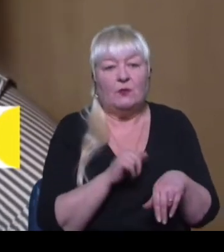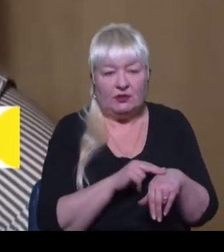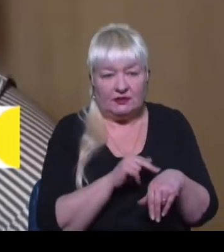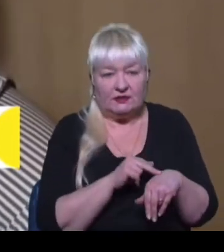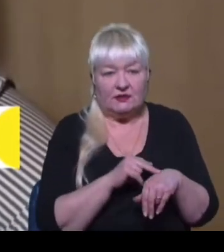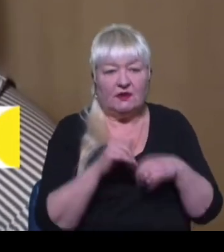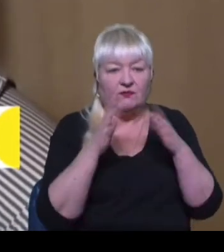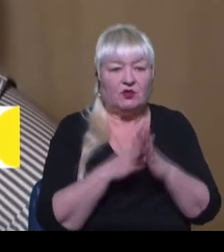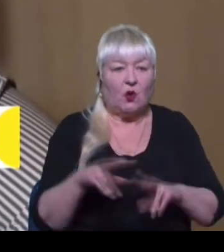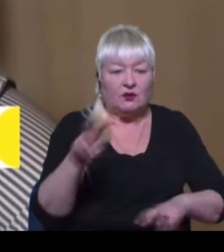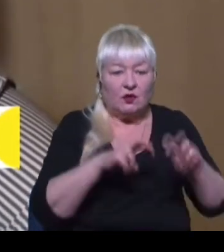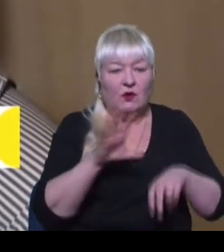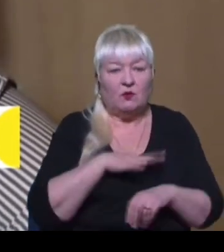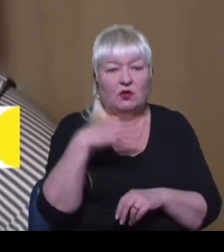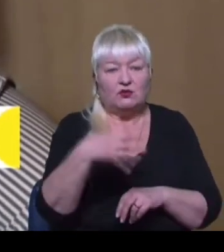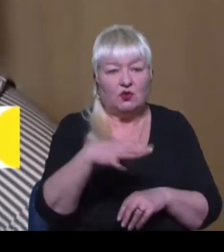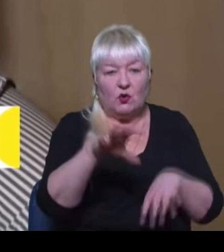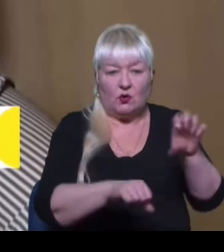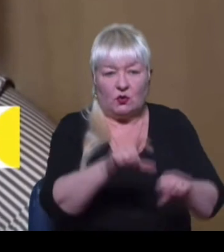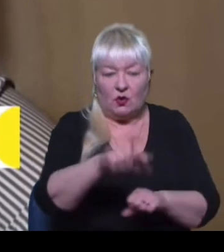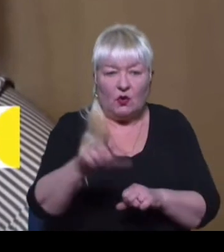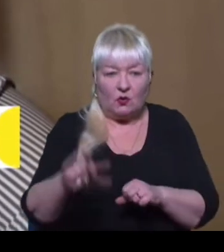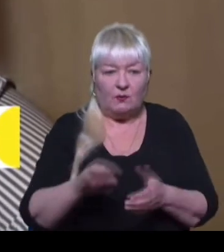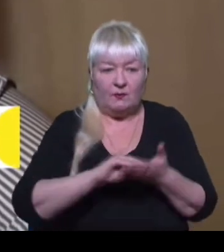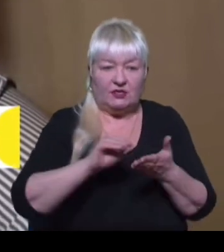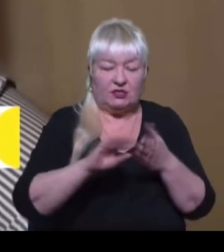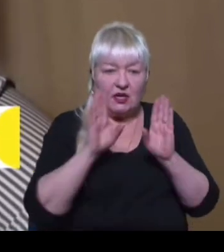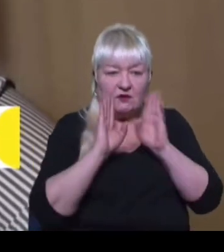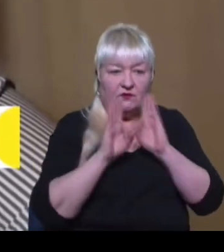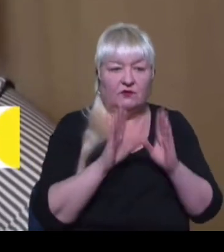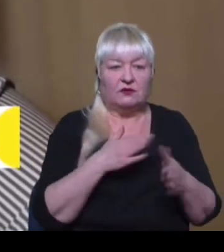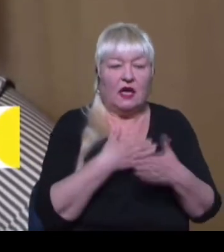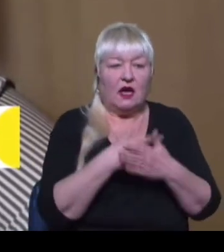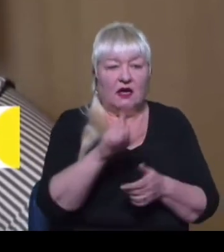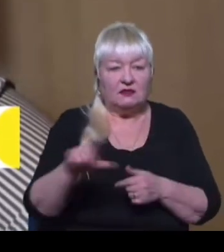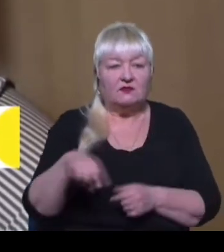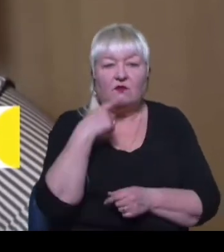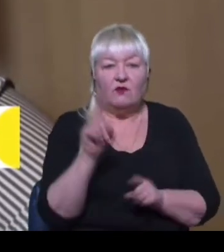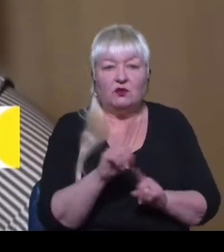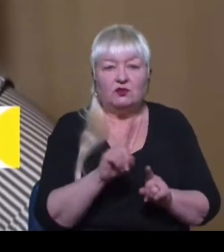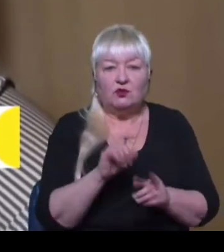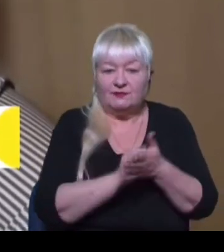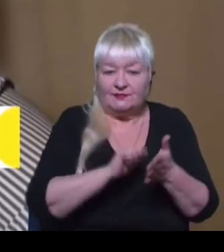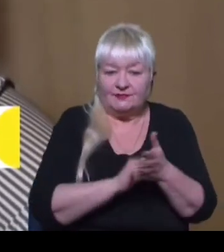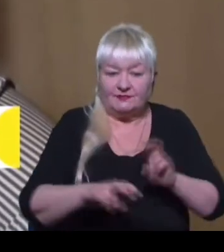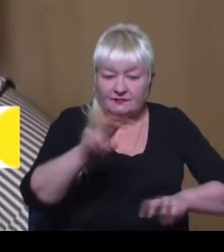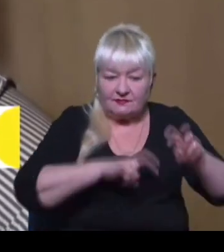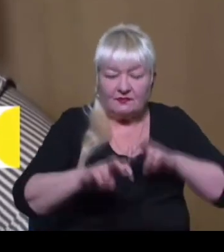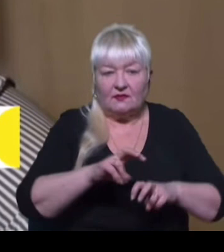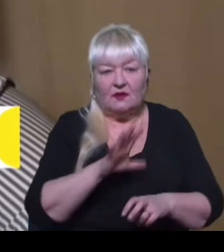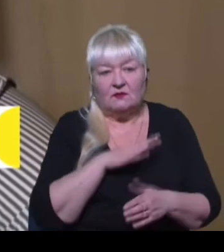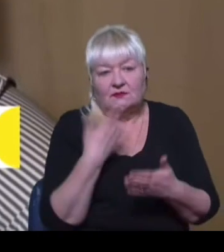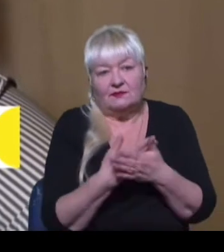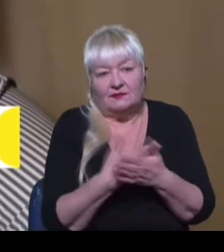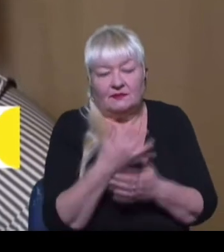Всього на обшуку було 40 окупантів, пише Керемли в Фейсбук. Активістка зазначає, що приводом для обшуку окупантами став ніби